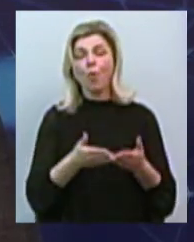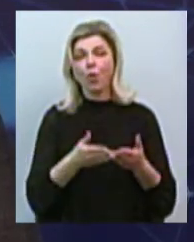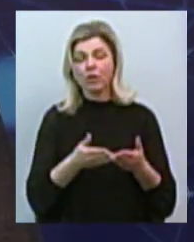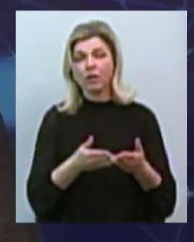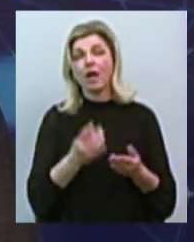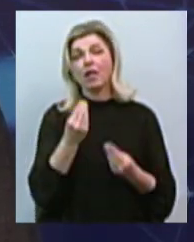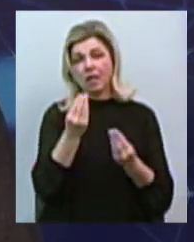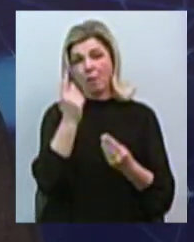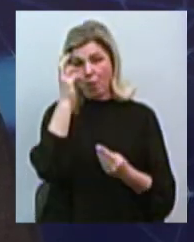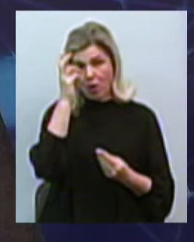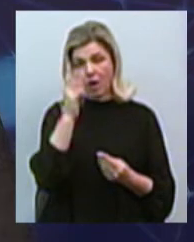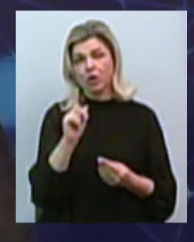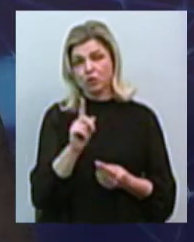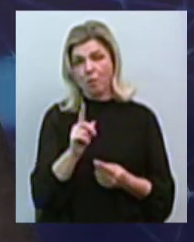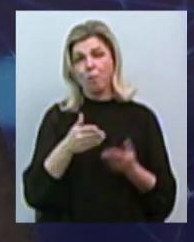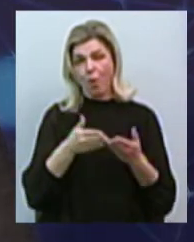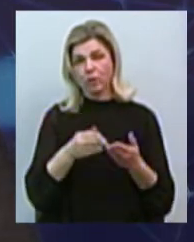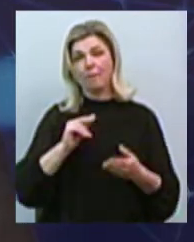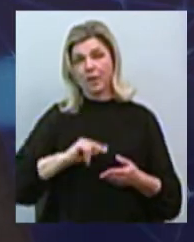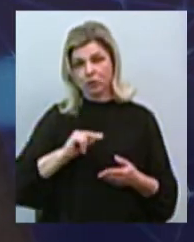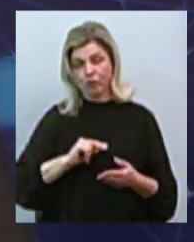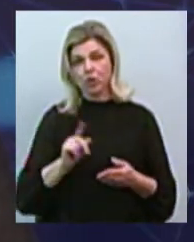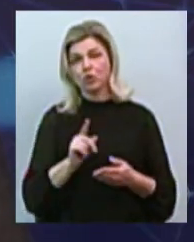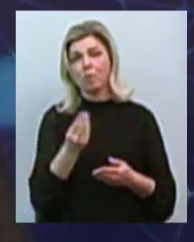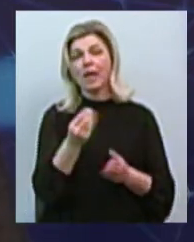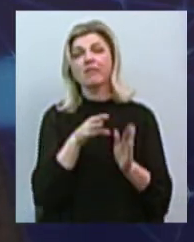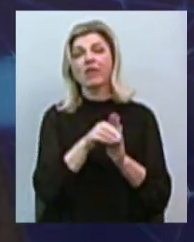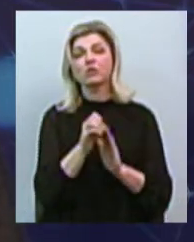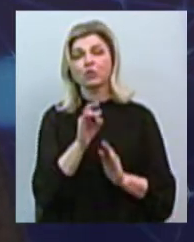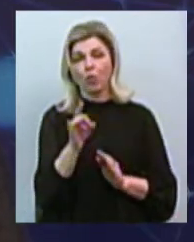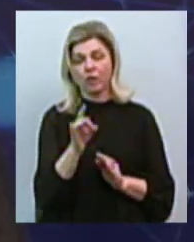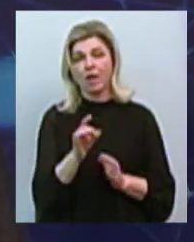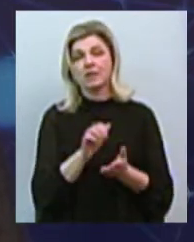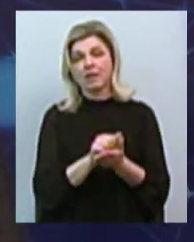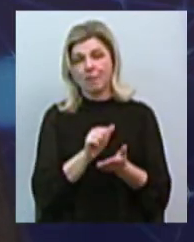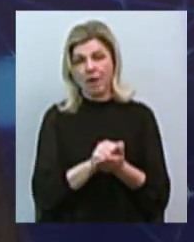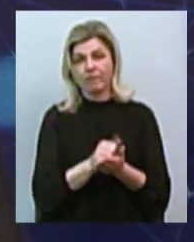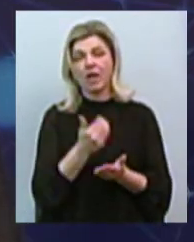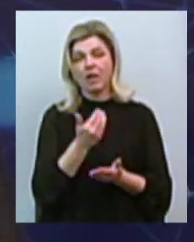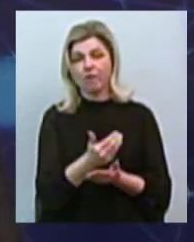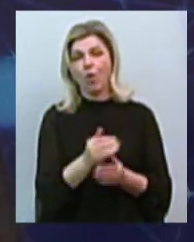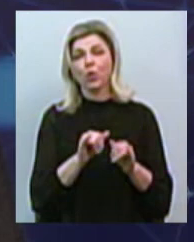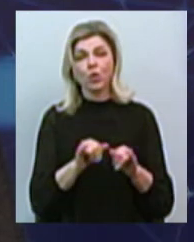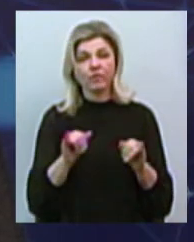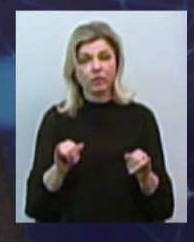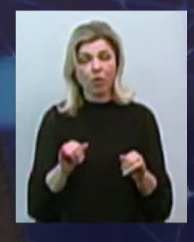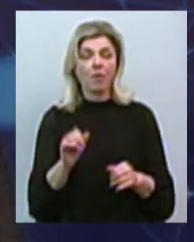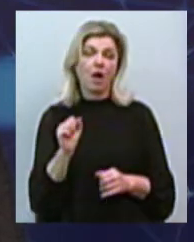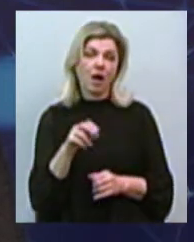ну, дай Бог, щоб він працював, дай Бог, щоб інвестор займався його розвитком, але,